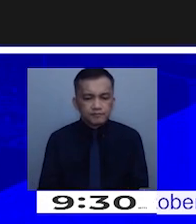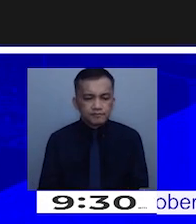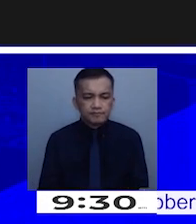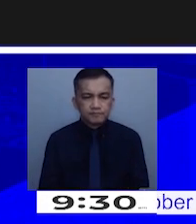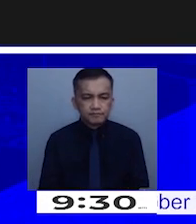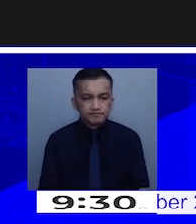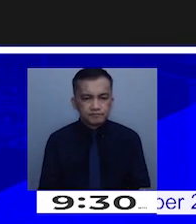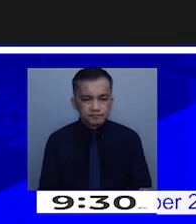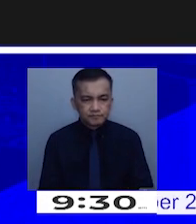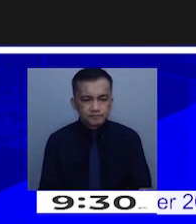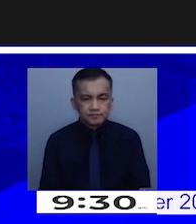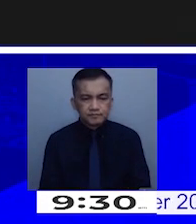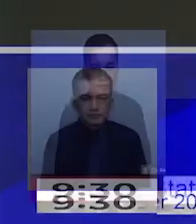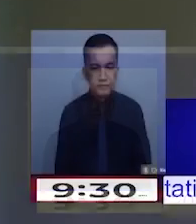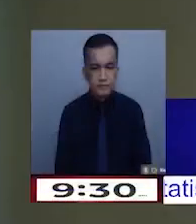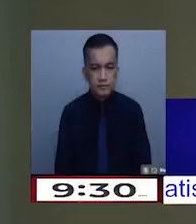sir.